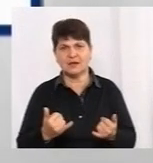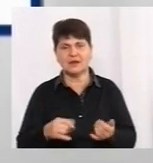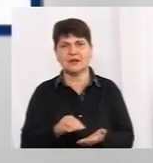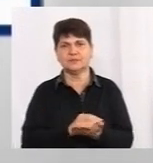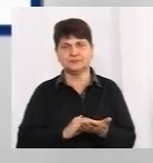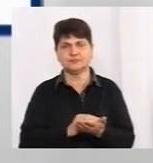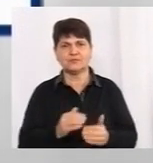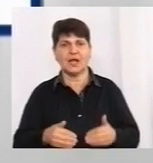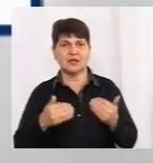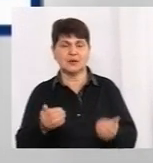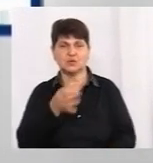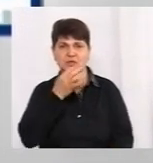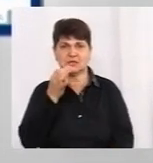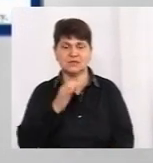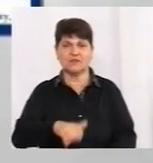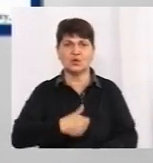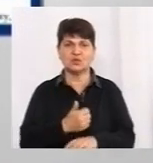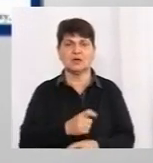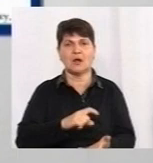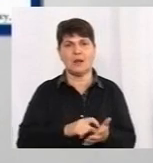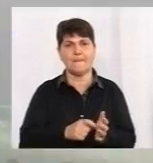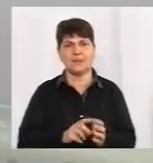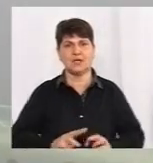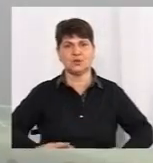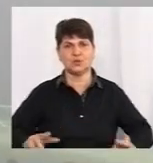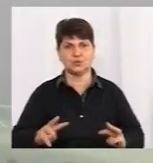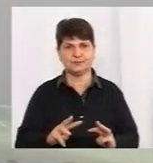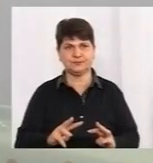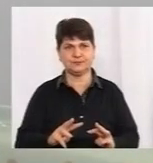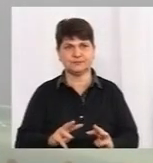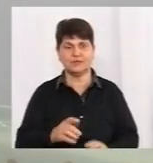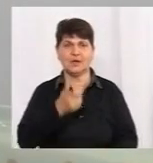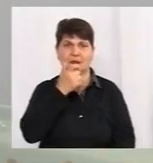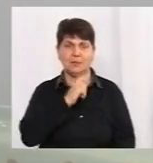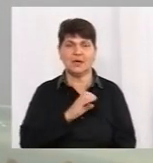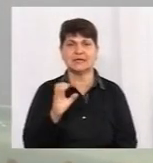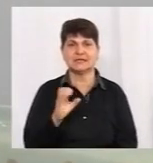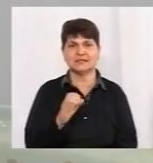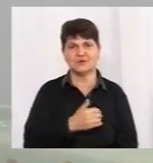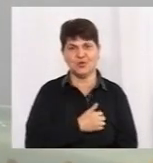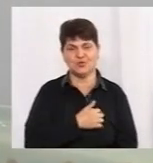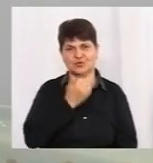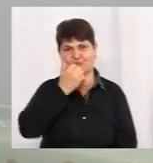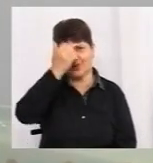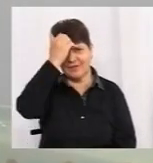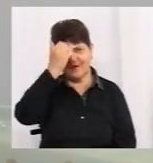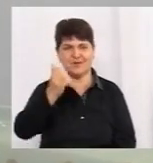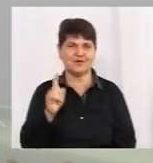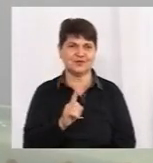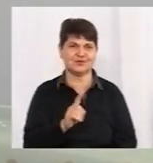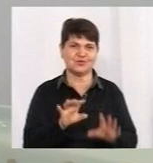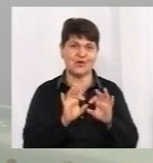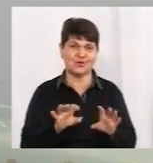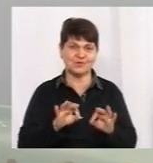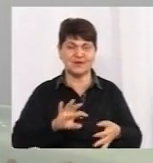етапу, зазначив очільник Кабміну. Усовласне, пані Санислава, вам подякувати, що завітали, розповіли про усе в